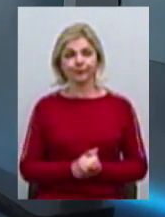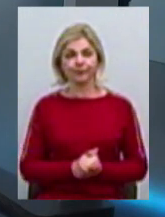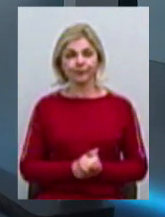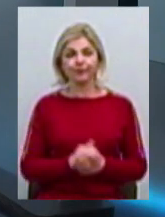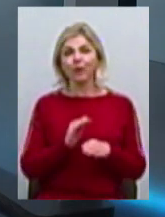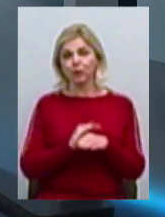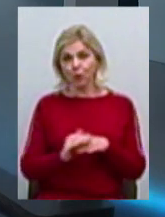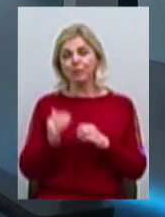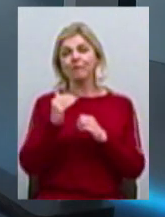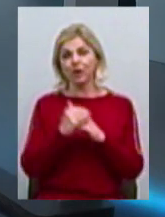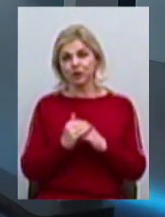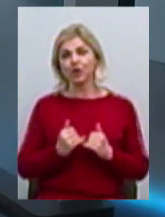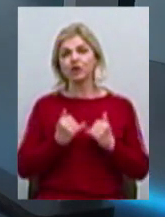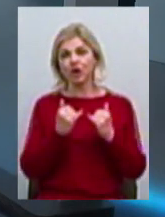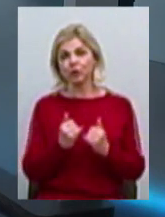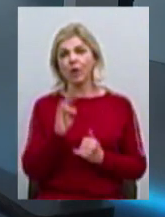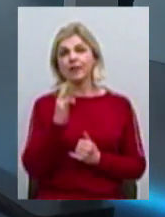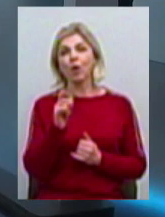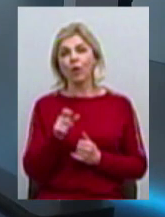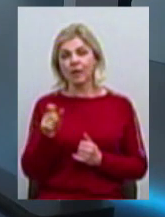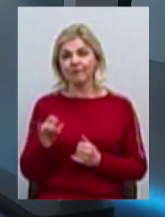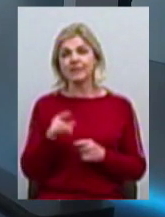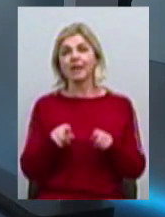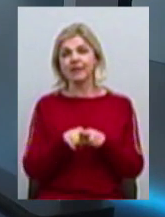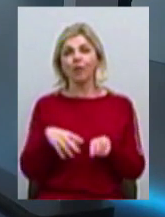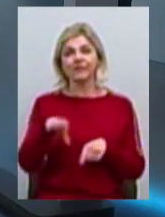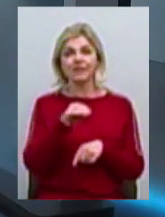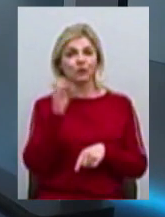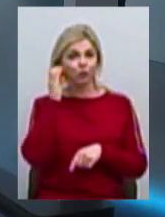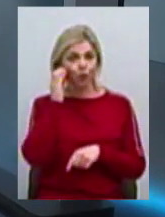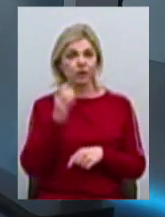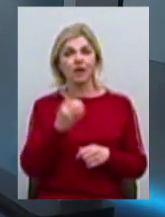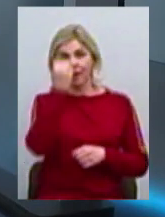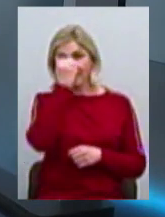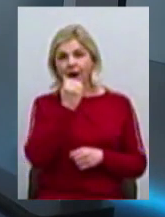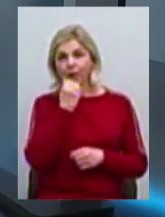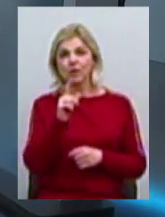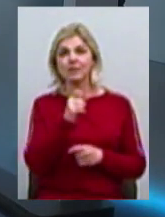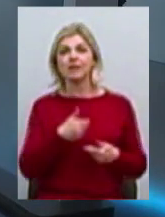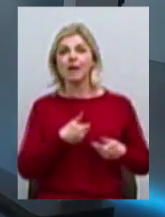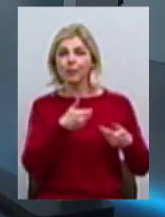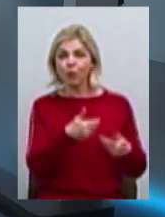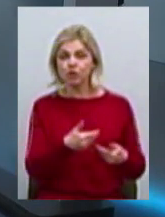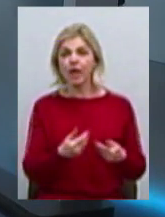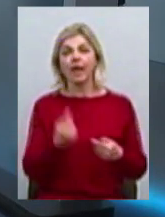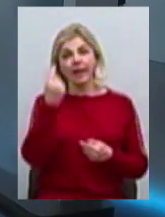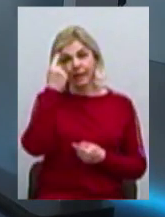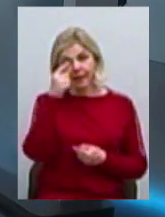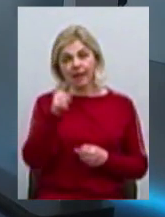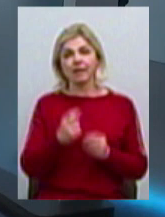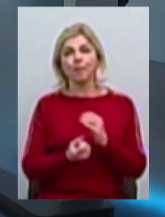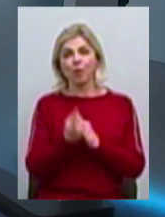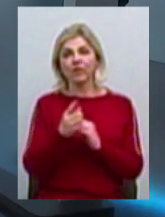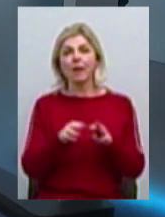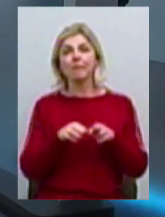Доброго вечора, шановні миколаївці, а також всі слухачі. Дякую за запрошення. Отже, ідея з'явилася в Міністерстві